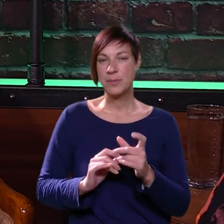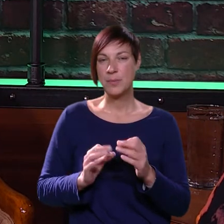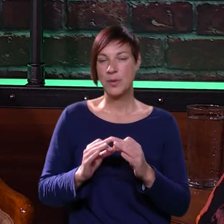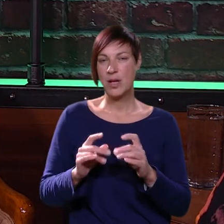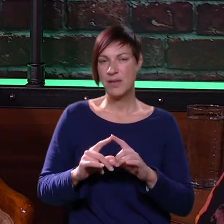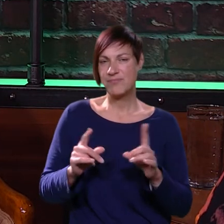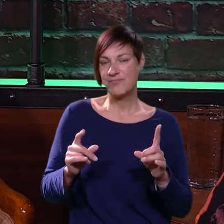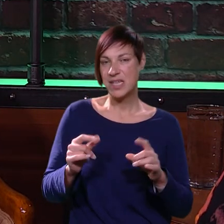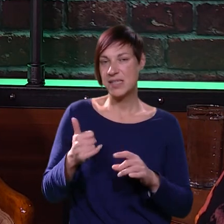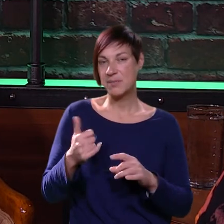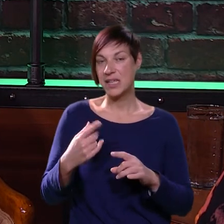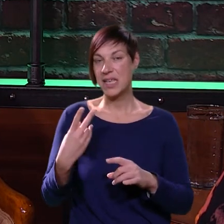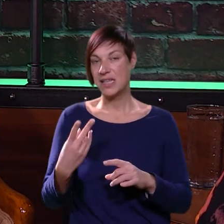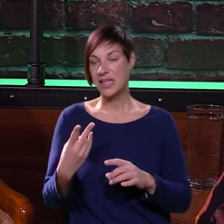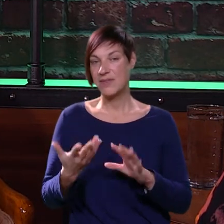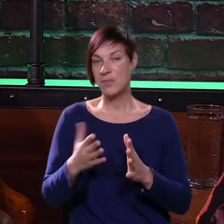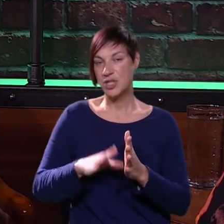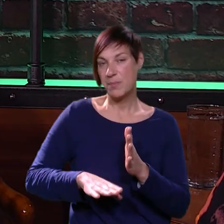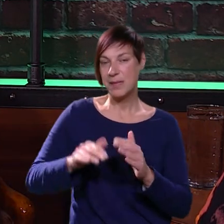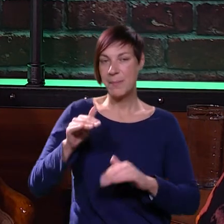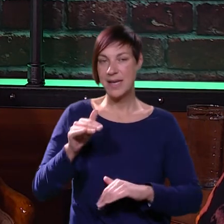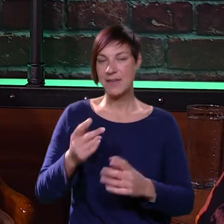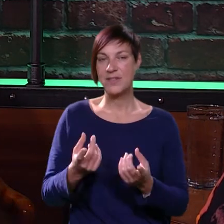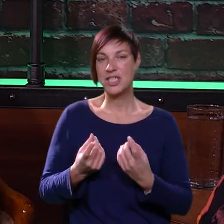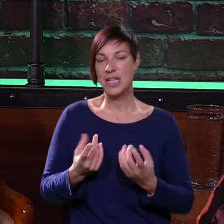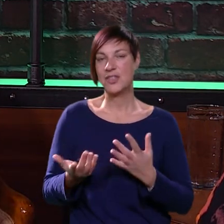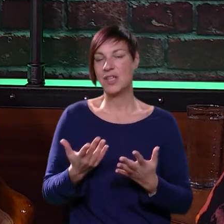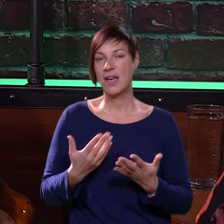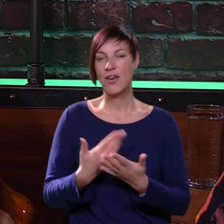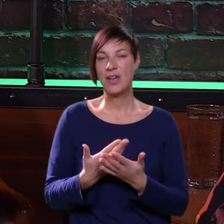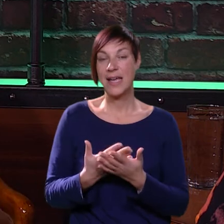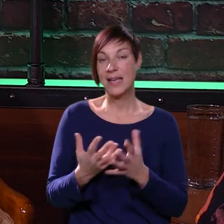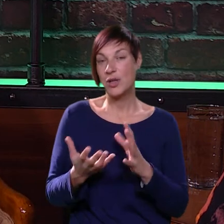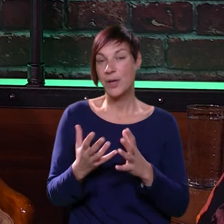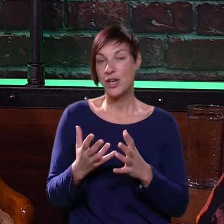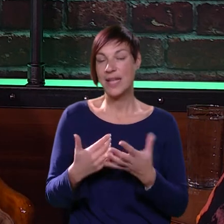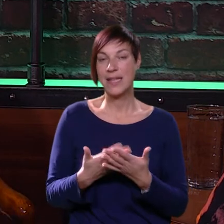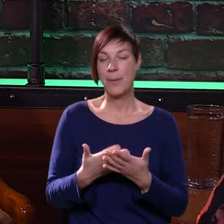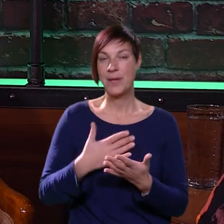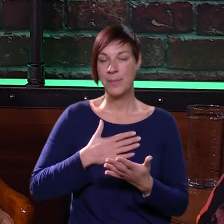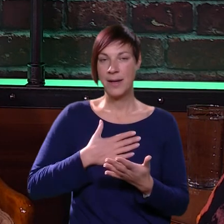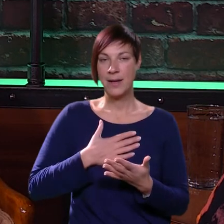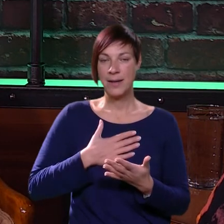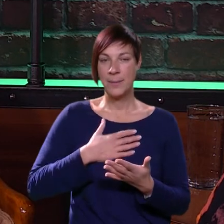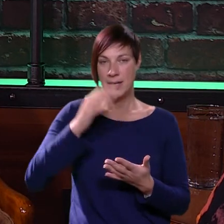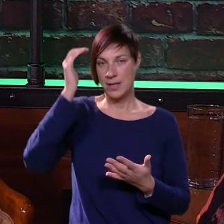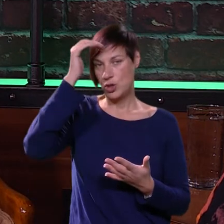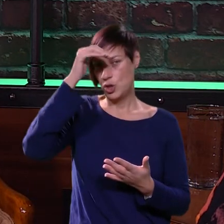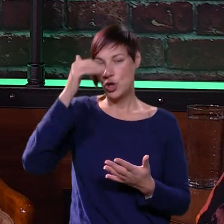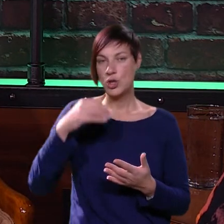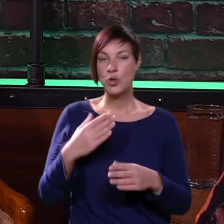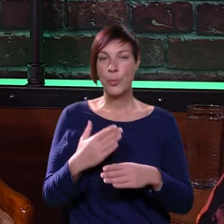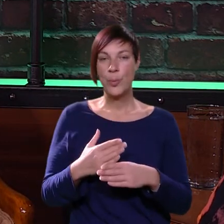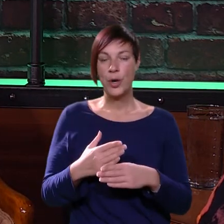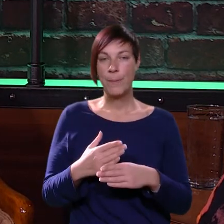cukara, bude razmak recimo jedan, dva, može bi manje više, ali to je kao neki dobar orijentir. Evo, na primjer, meni to jako noću